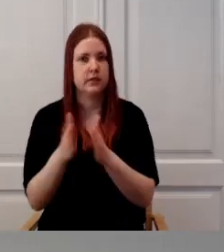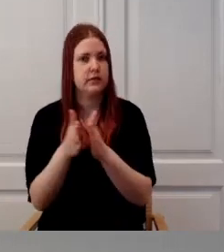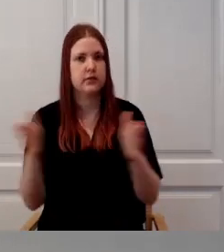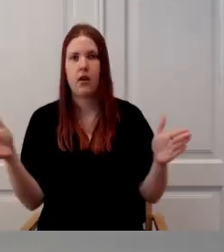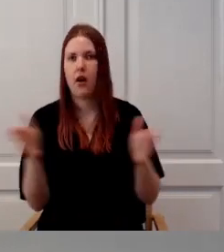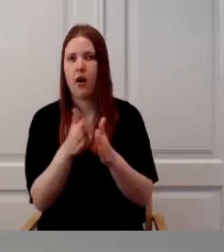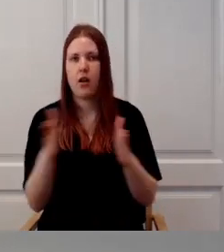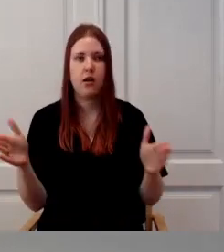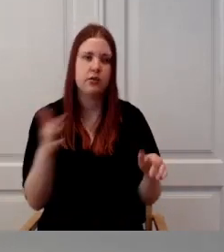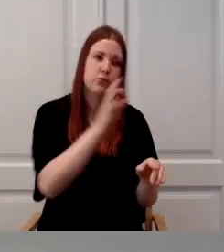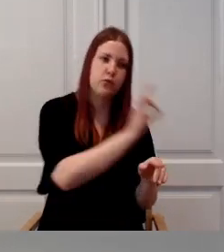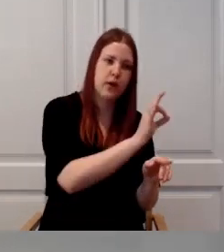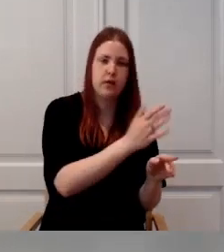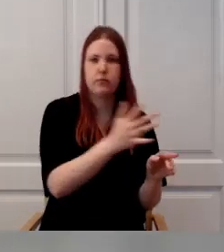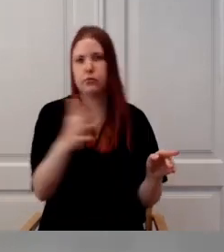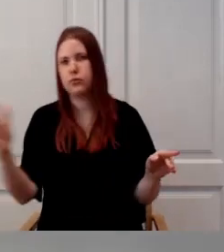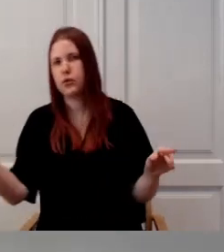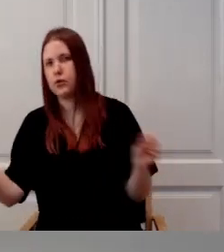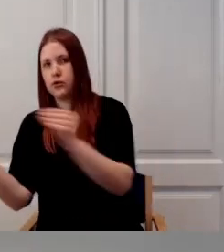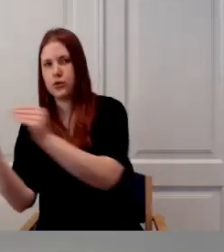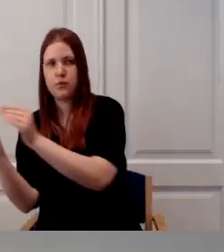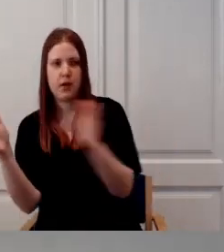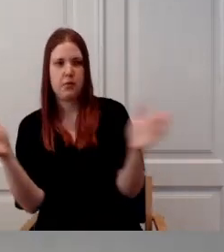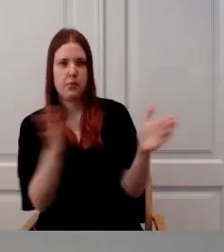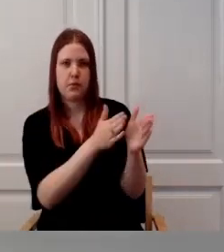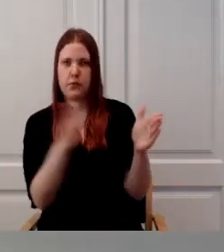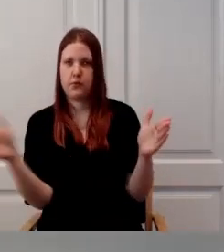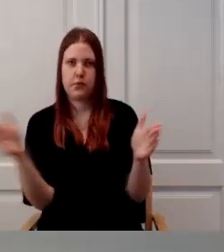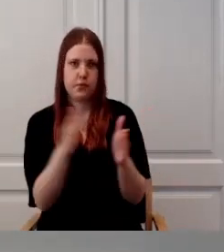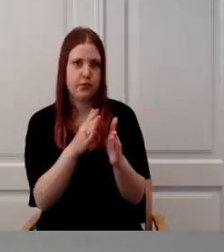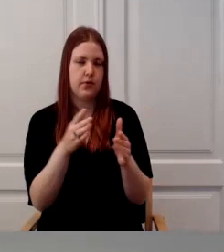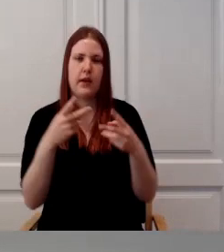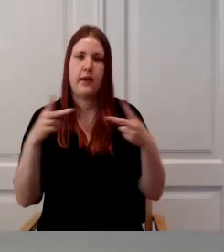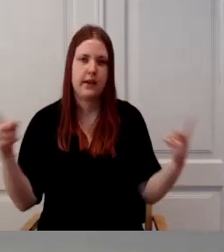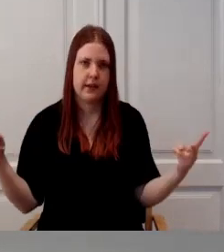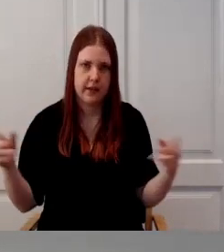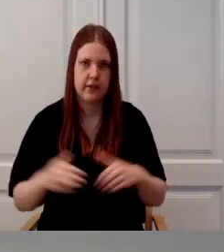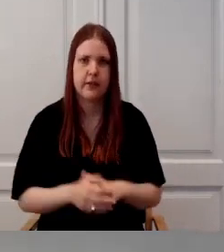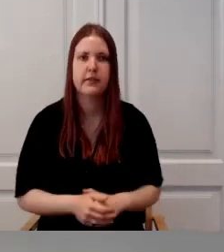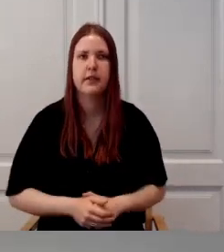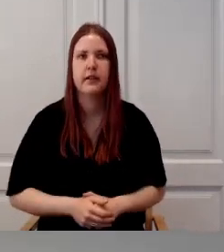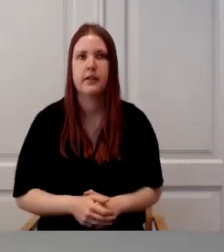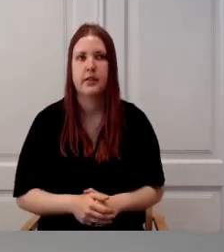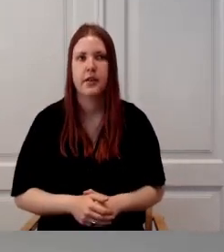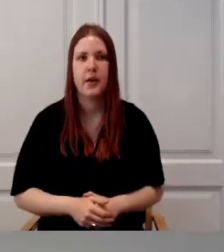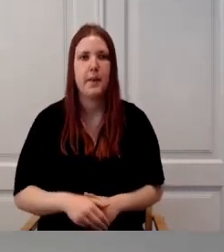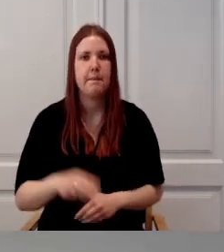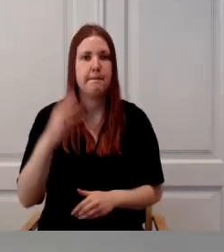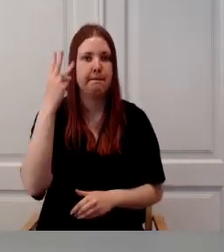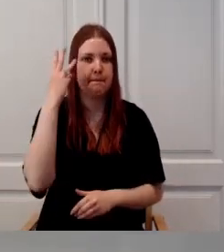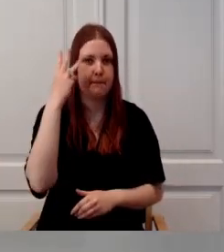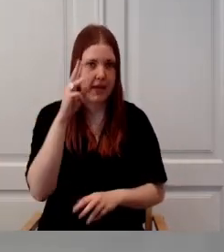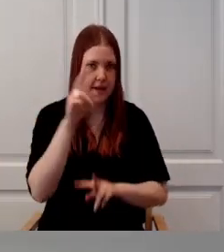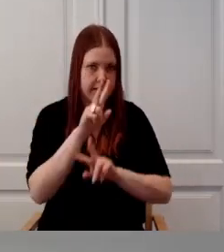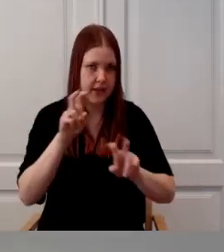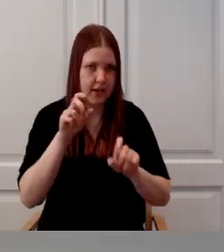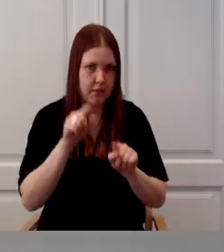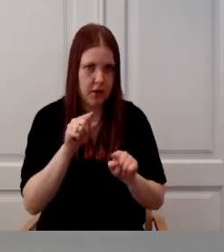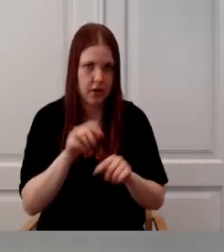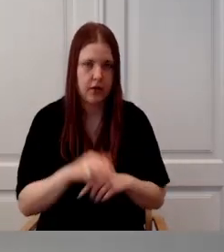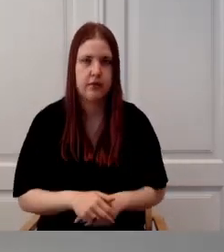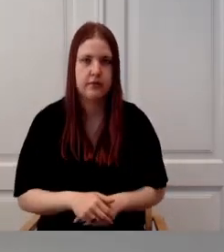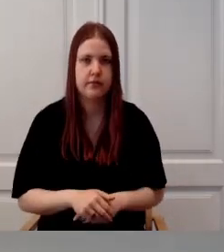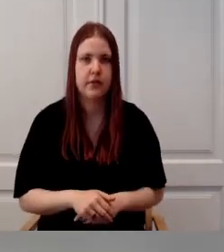nüüdres. Siis jällegi meile valdkondade puhul on meie probleem see, et meil ei kattu täna väga